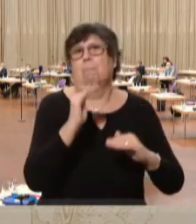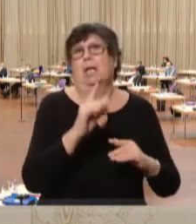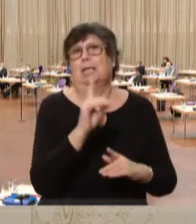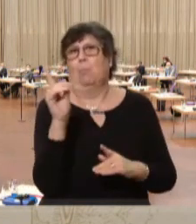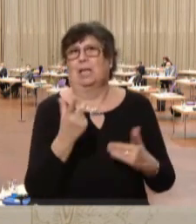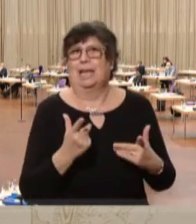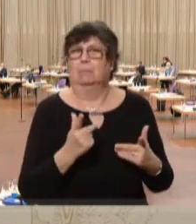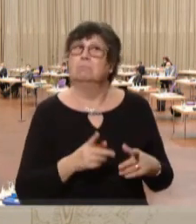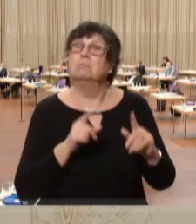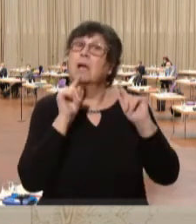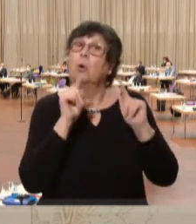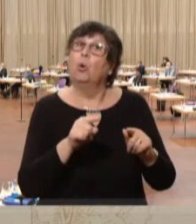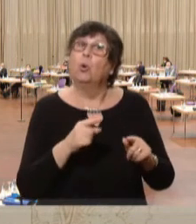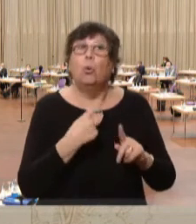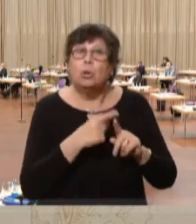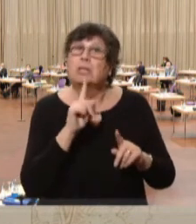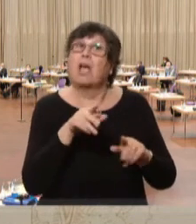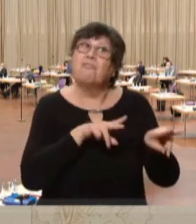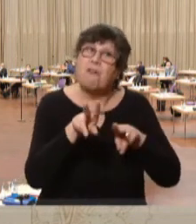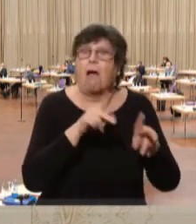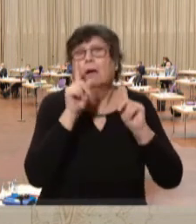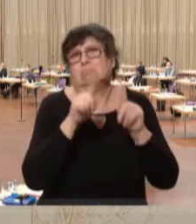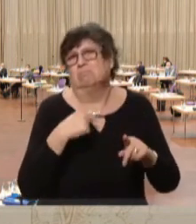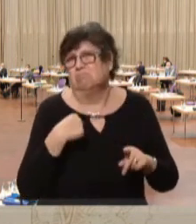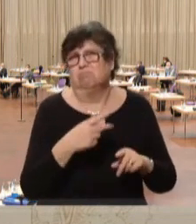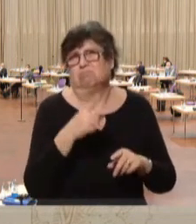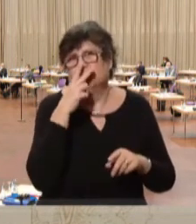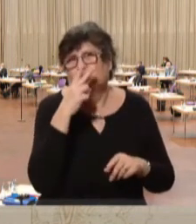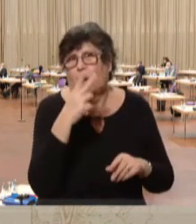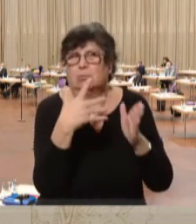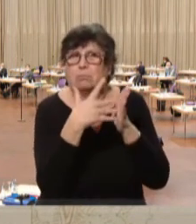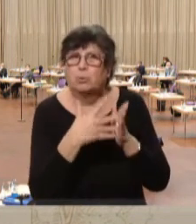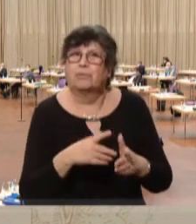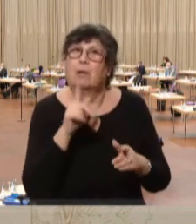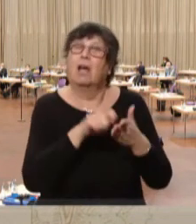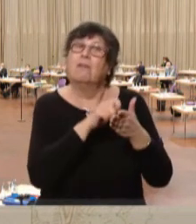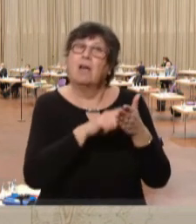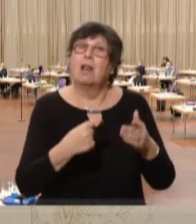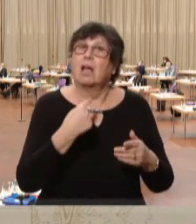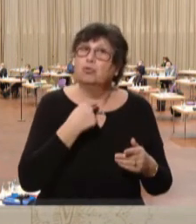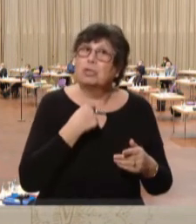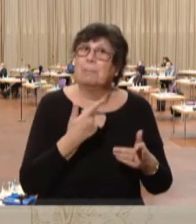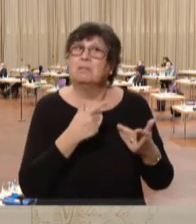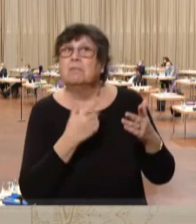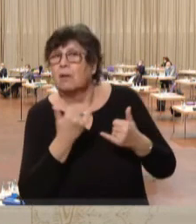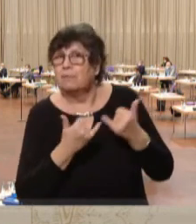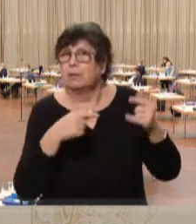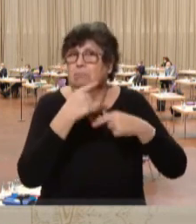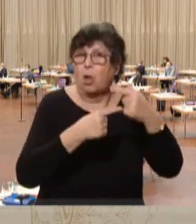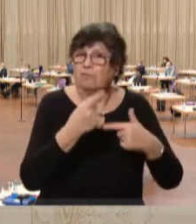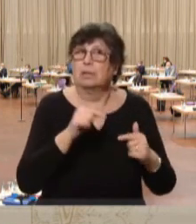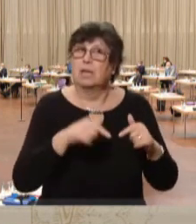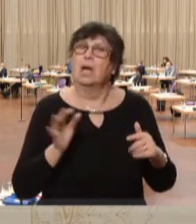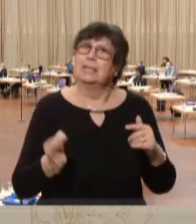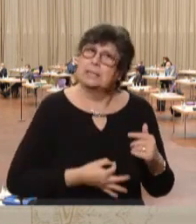schließlich müssen wir uns die Verfahren anschauen, nach denen aus Wählerstimmen Parlamentssitze werden. Hier ist das